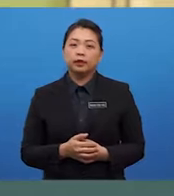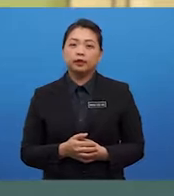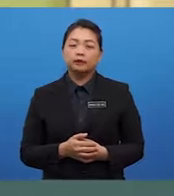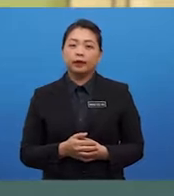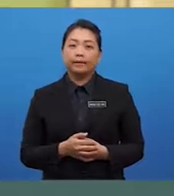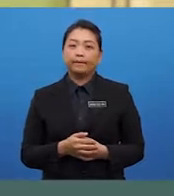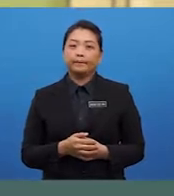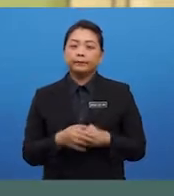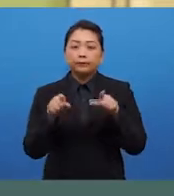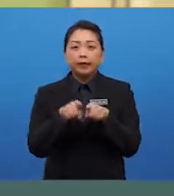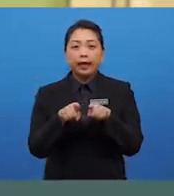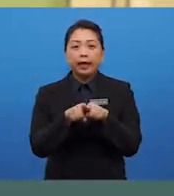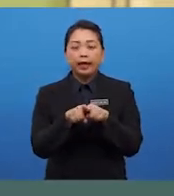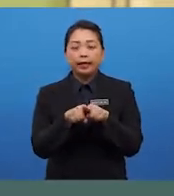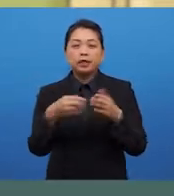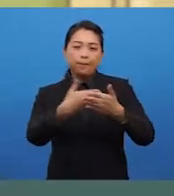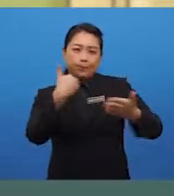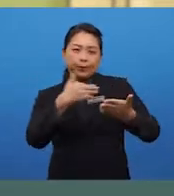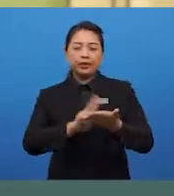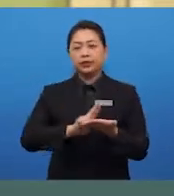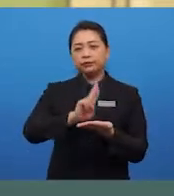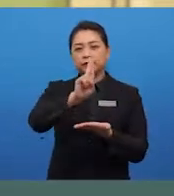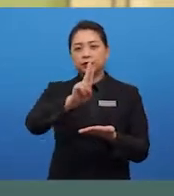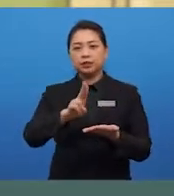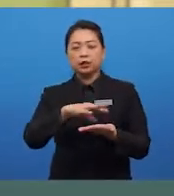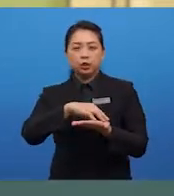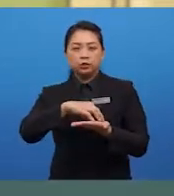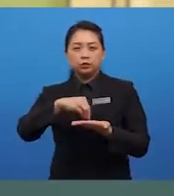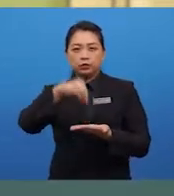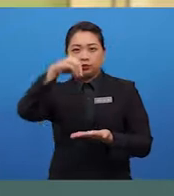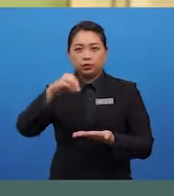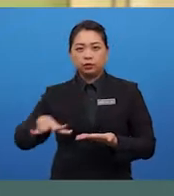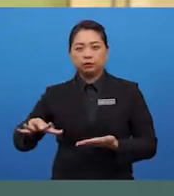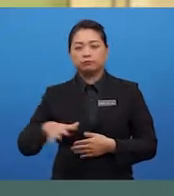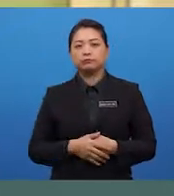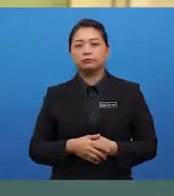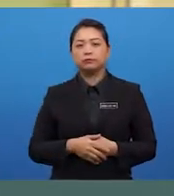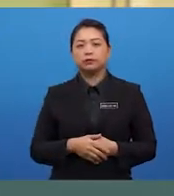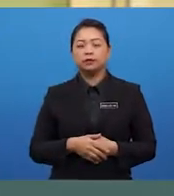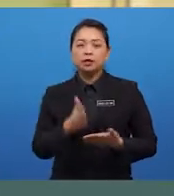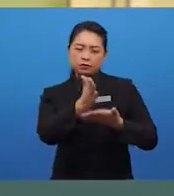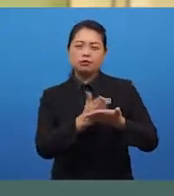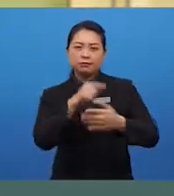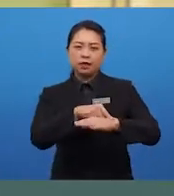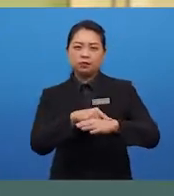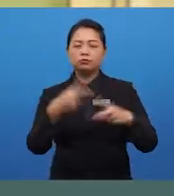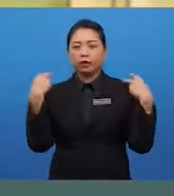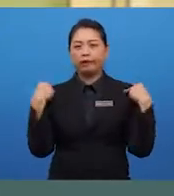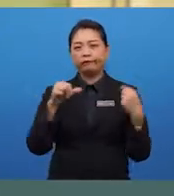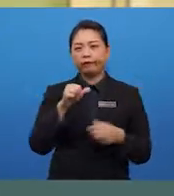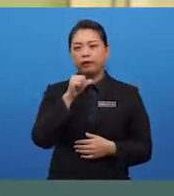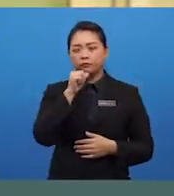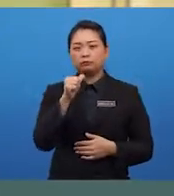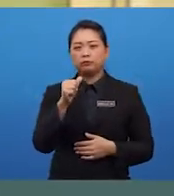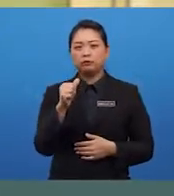pre-university students, sometimes you may not have any ideas to speak. And